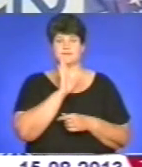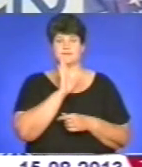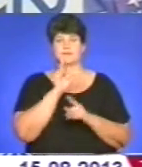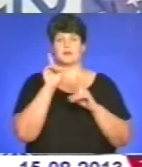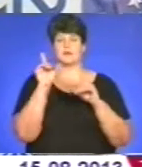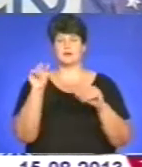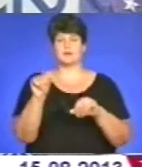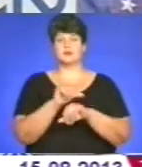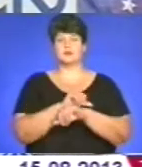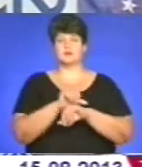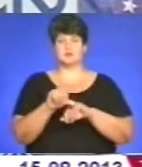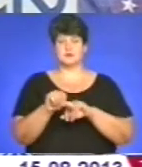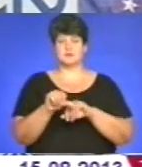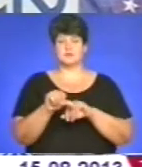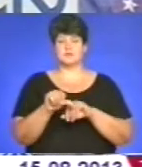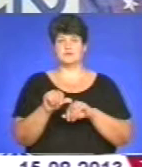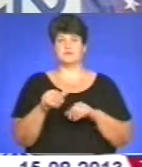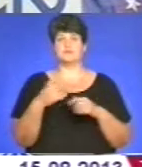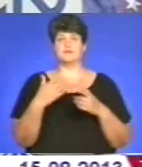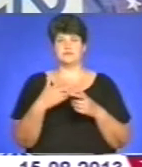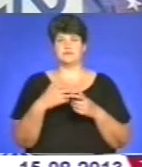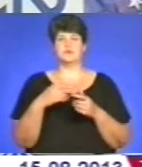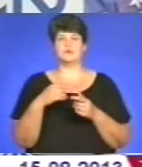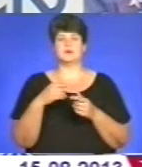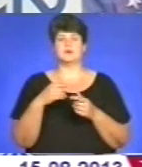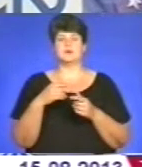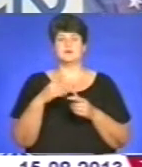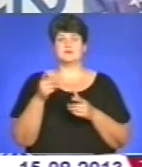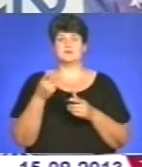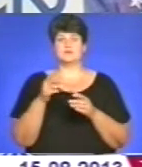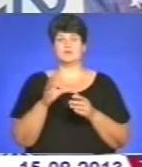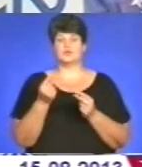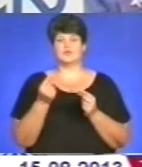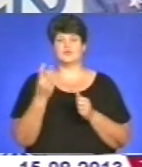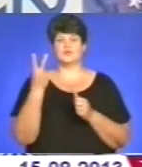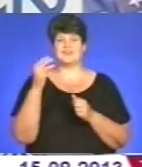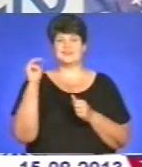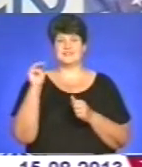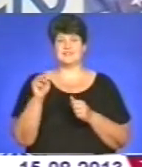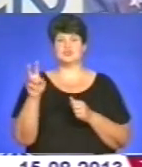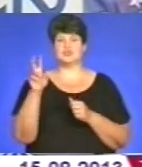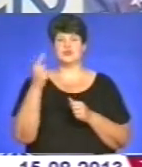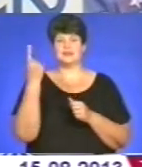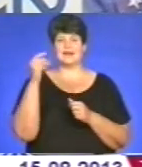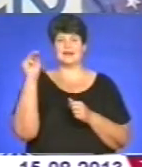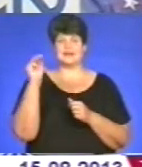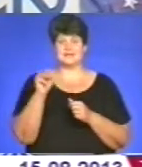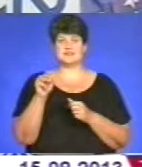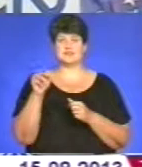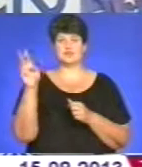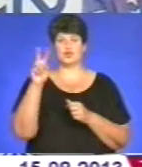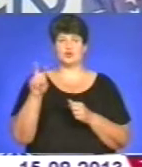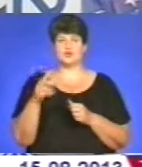державний кордон. Тобто, самі розумієте, вони пройшли прикордонний цей. Тримав 2 тисячі доларів за двох дівчат. Тобто, тисяча доларів за дівчину.